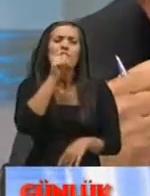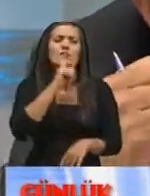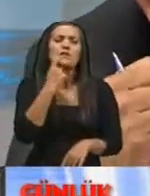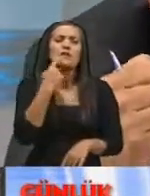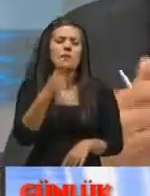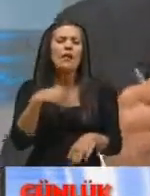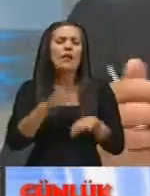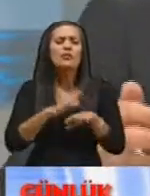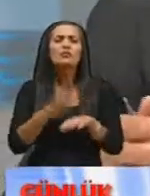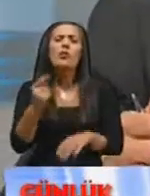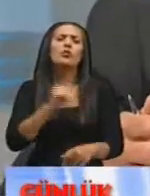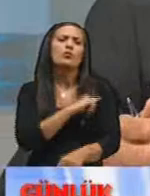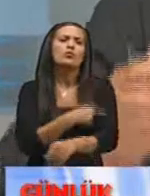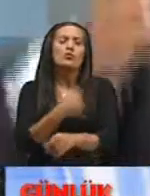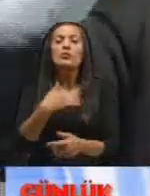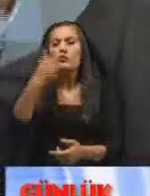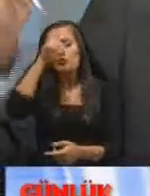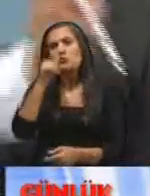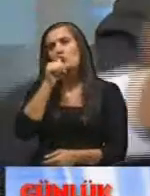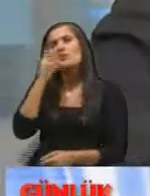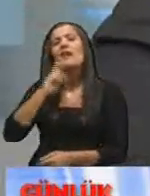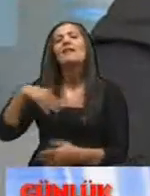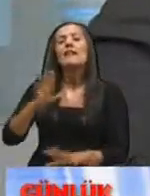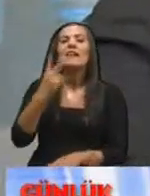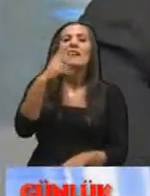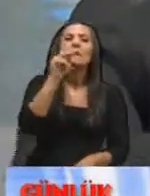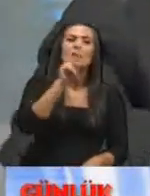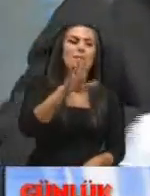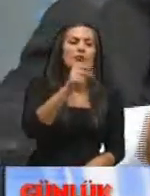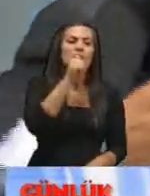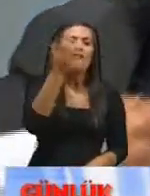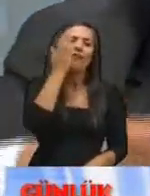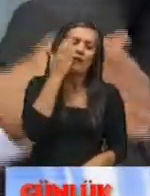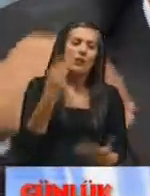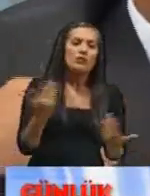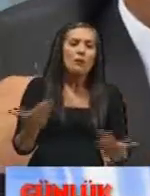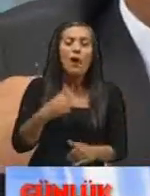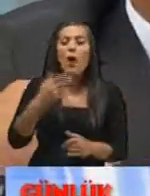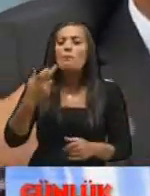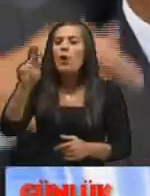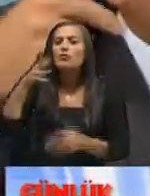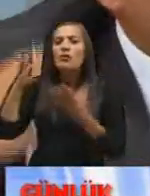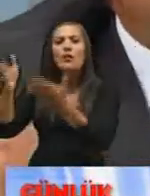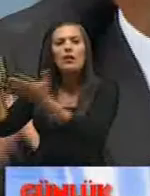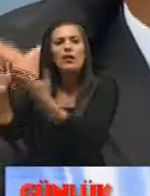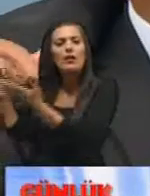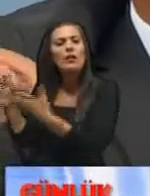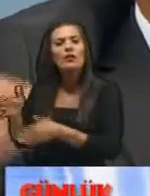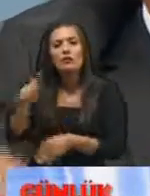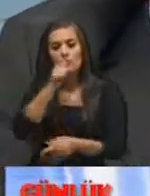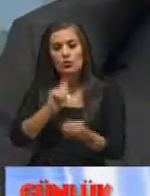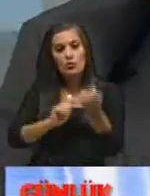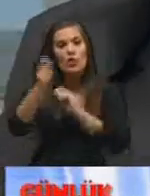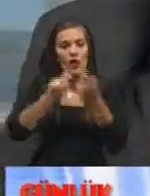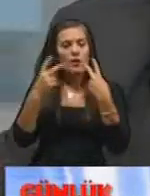elinde çok güçlü bir tamam mı Türkiye su zengini değil belki 2025'de su fakiri noktasında gelecek ama boşakın sularını kullanabildiği anda süreyi